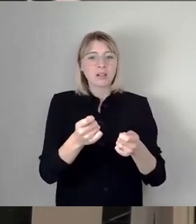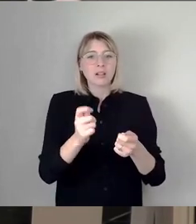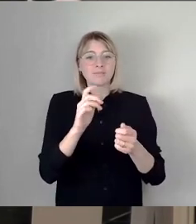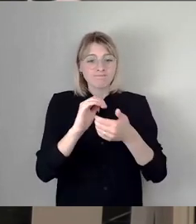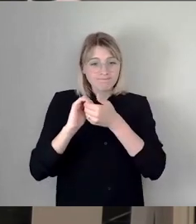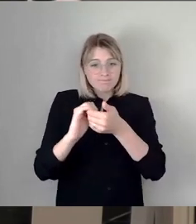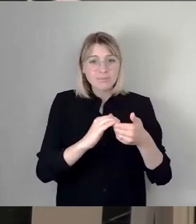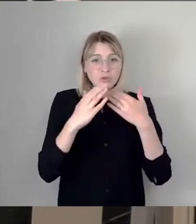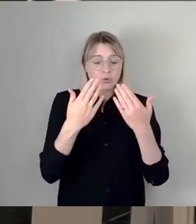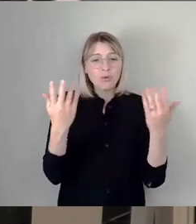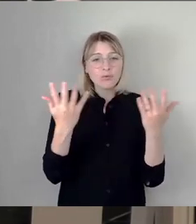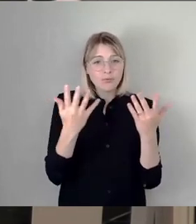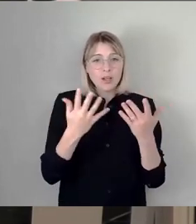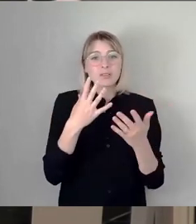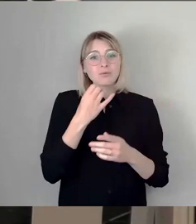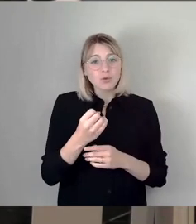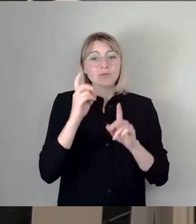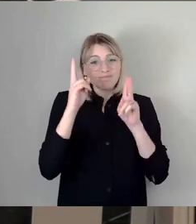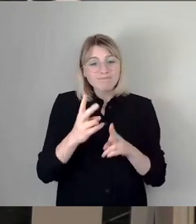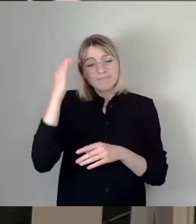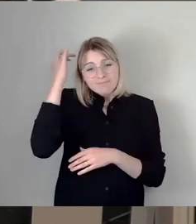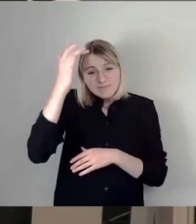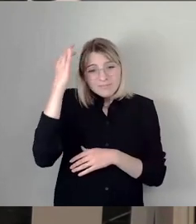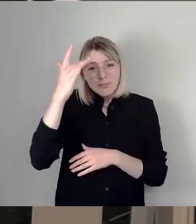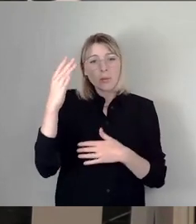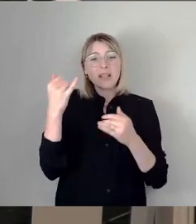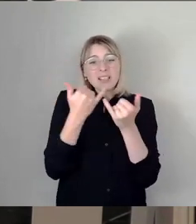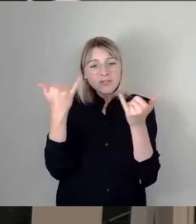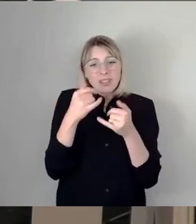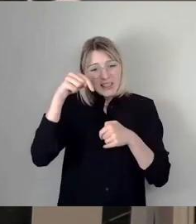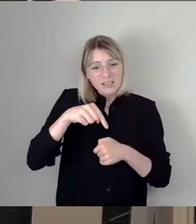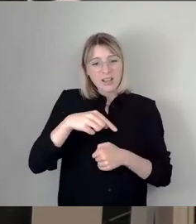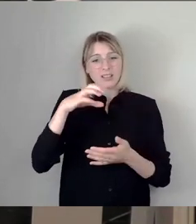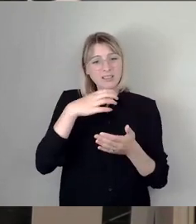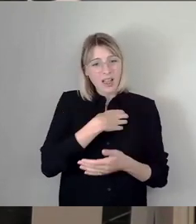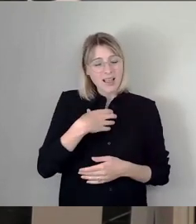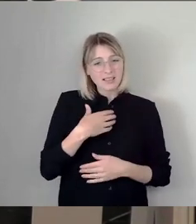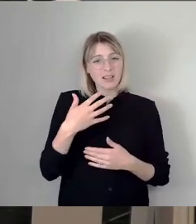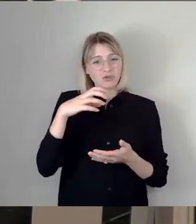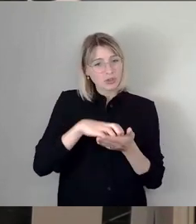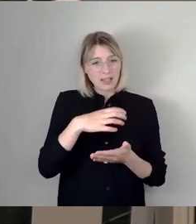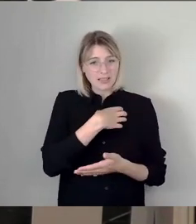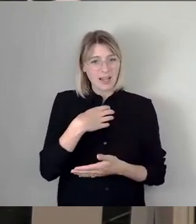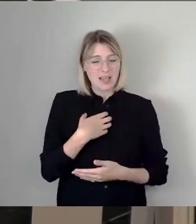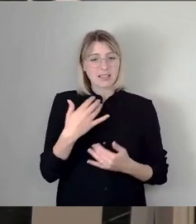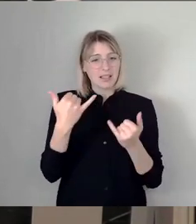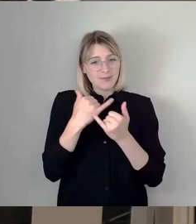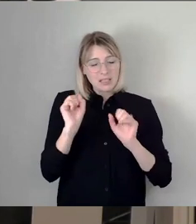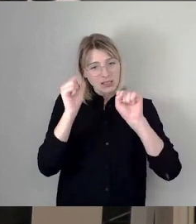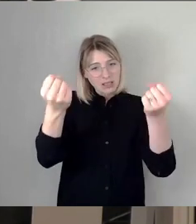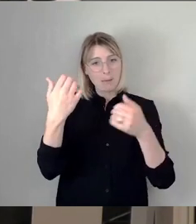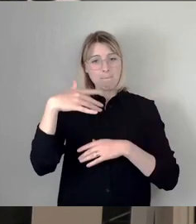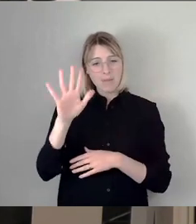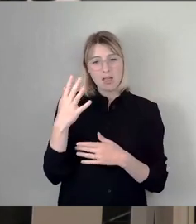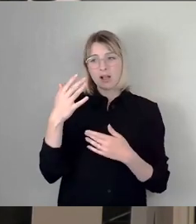ernsthaft Gedanken zu machen, wie wir auch in dieser Stadt das Engagement auf der Straße